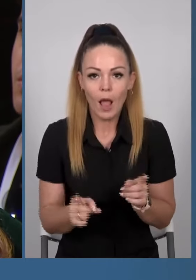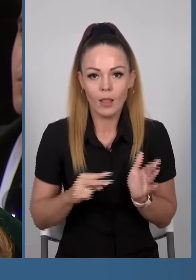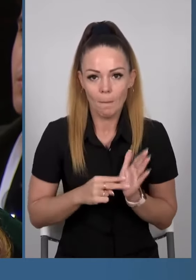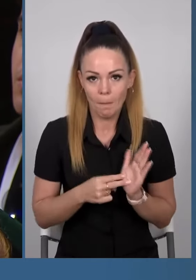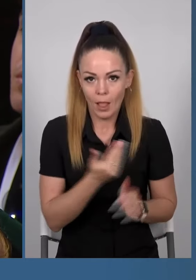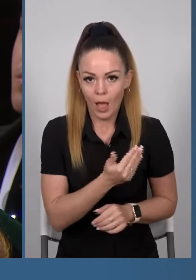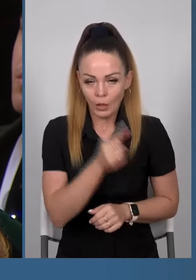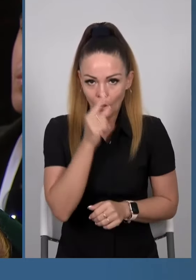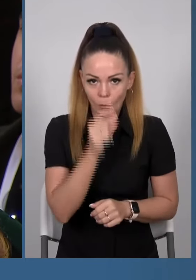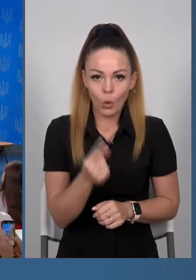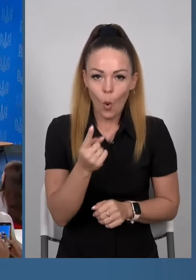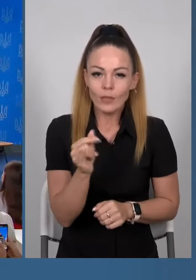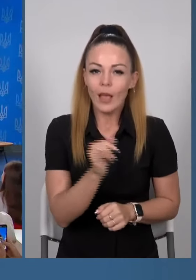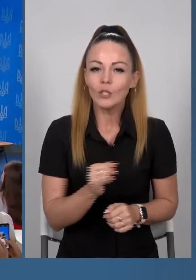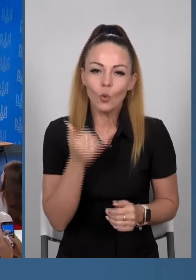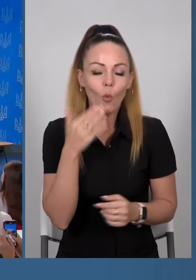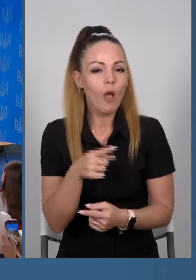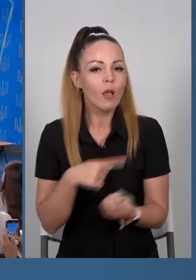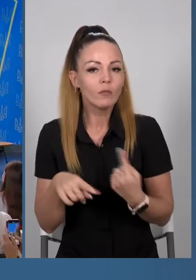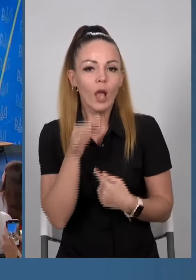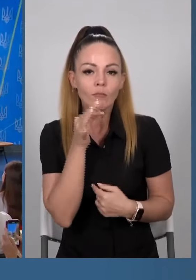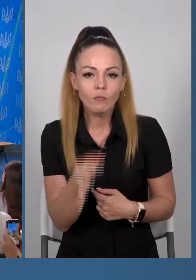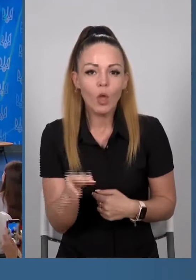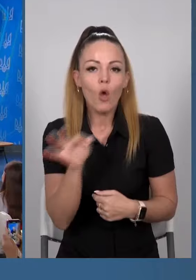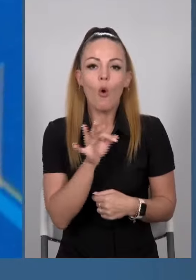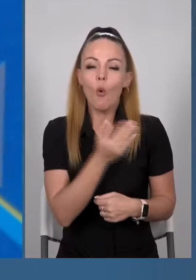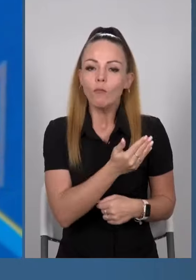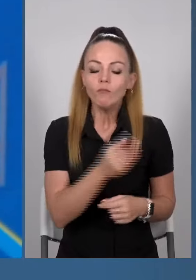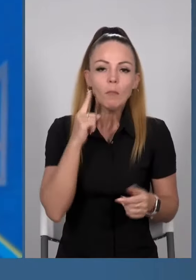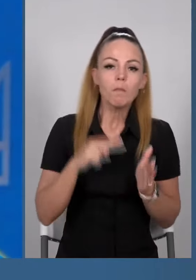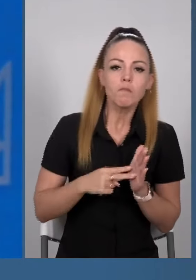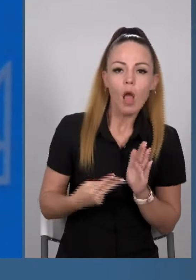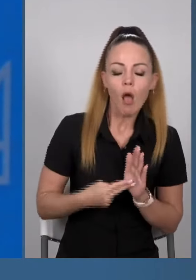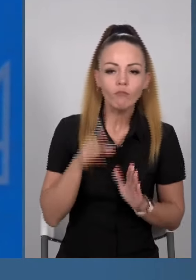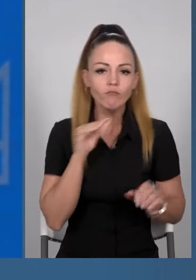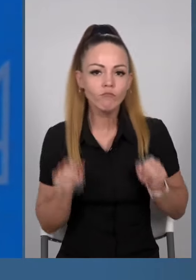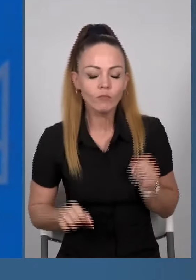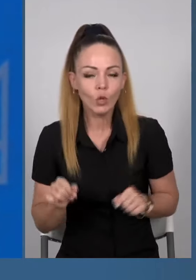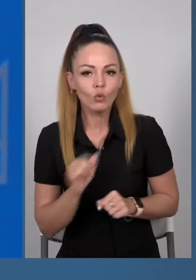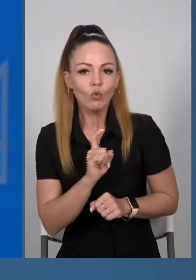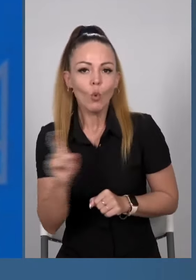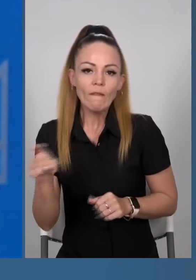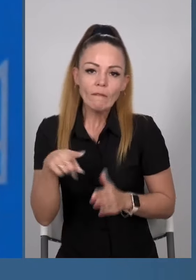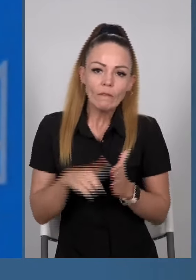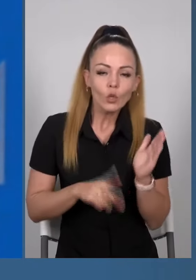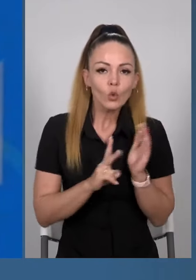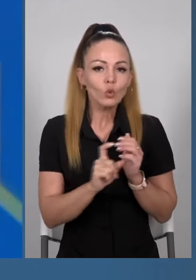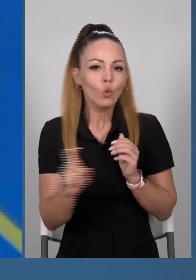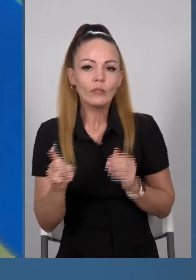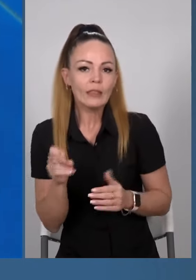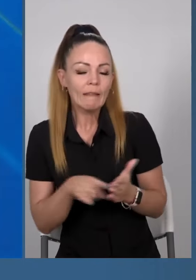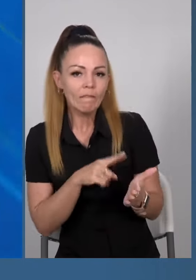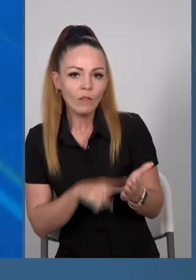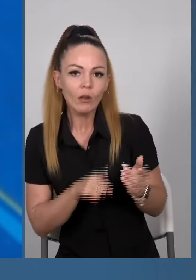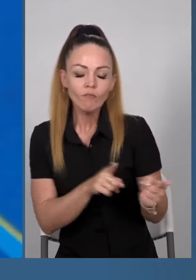Тобто, одна історія, коли ми всі з вами говоримо про його реальні плани і амбіції, і хтось вірить, хтось не вірить. Слава Богу,